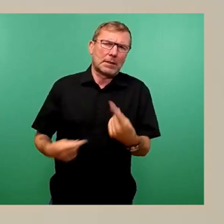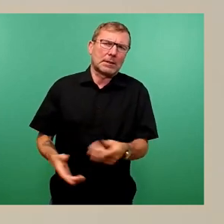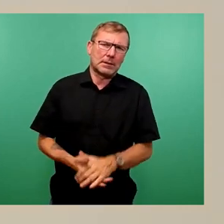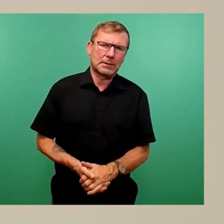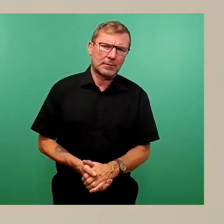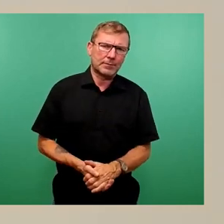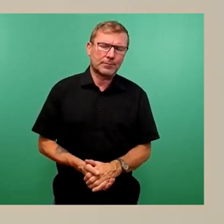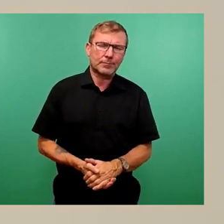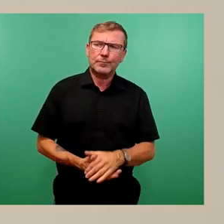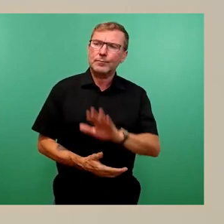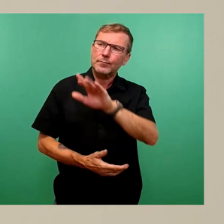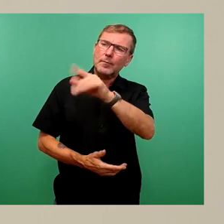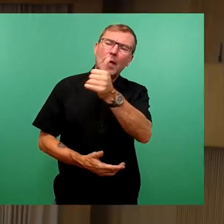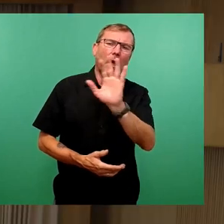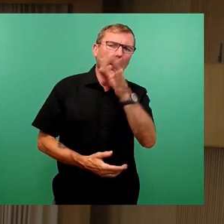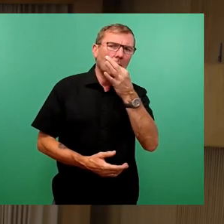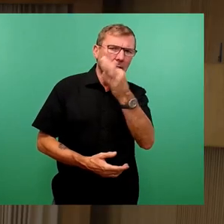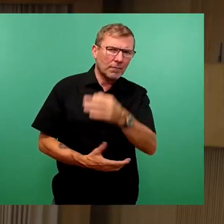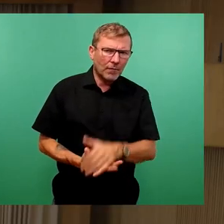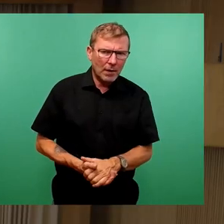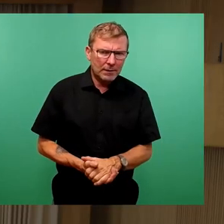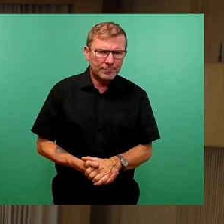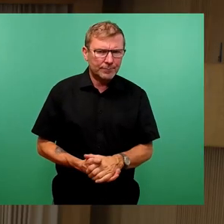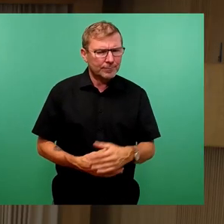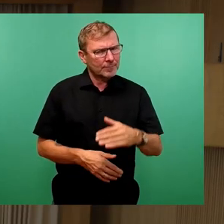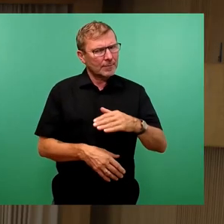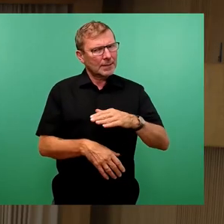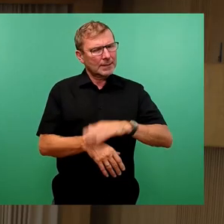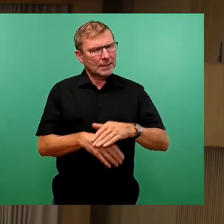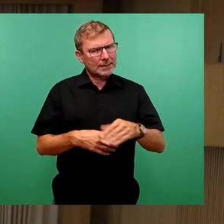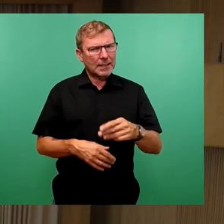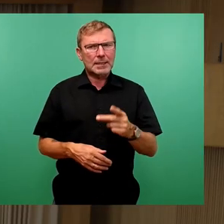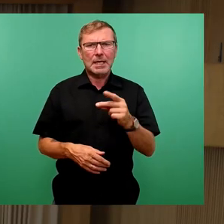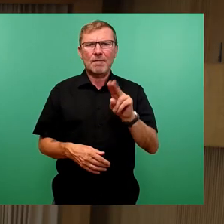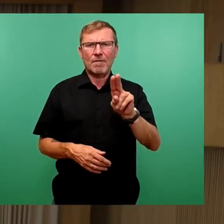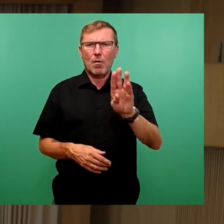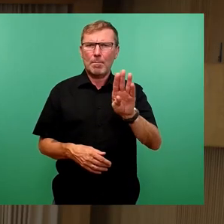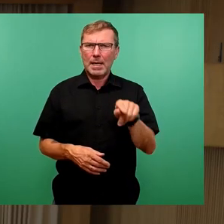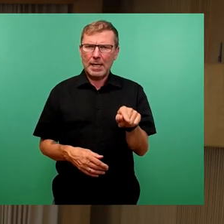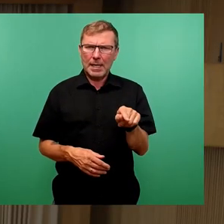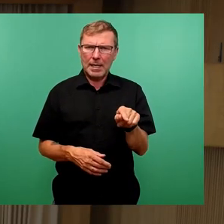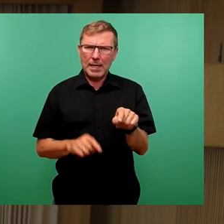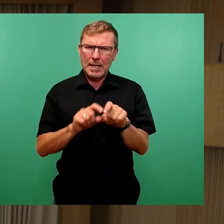Gestatten Sie noch eine Nachfrage, wie wird denn in dieser Zeit bei der DVB, gerade beim Thema